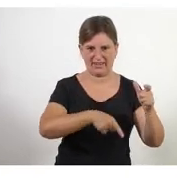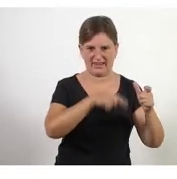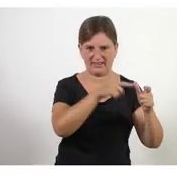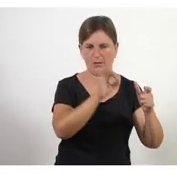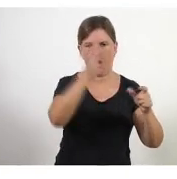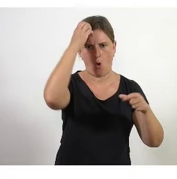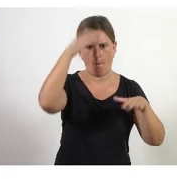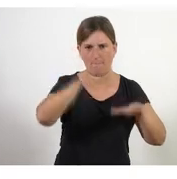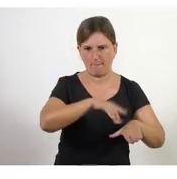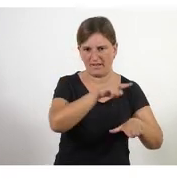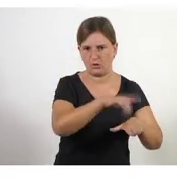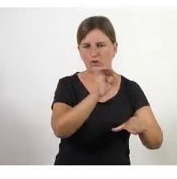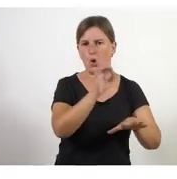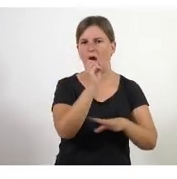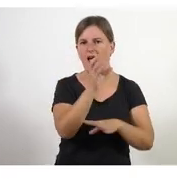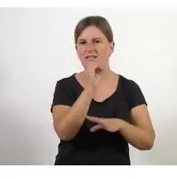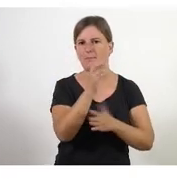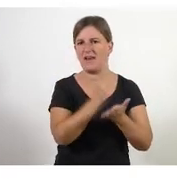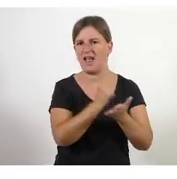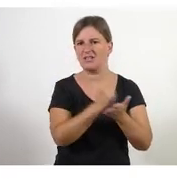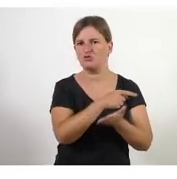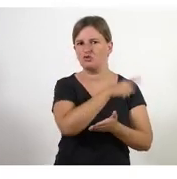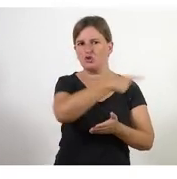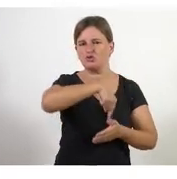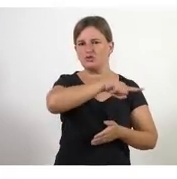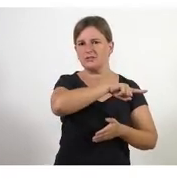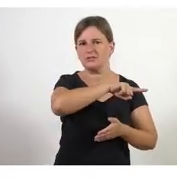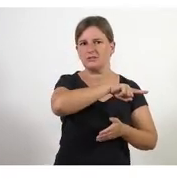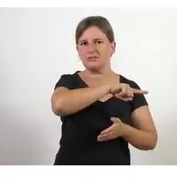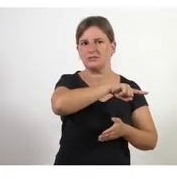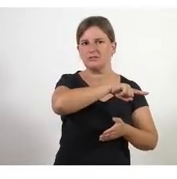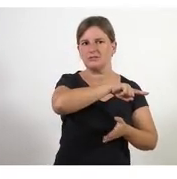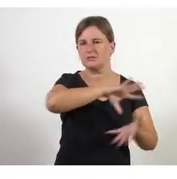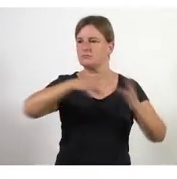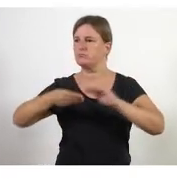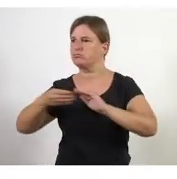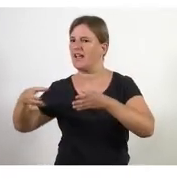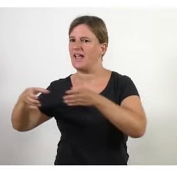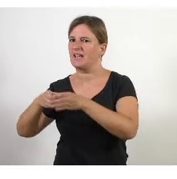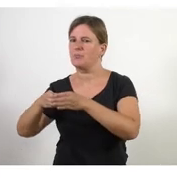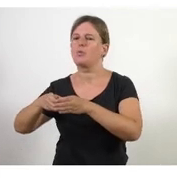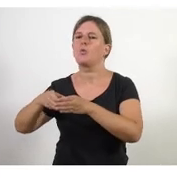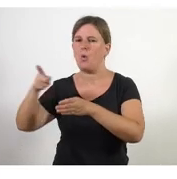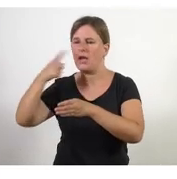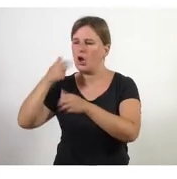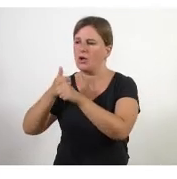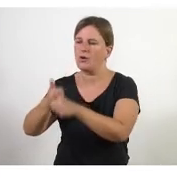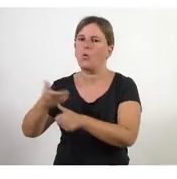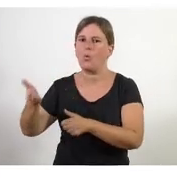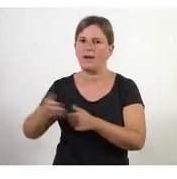el patronat per l'assemblea de socis s'està portant al teu equip quant de temps dediques